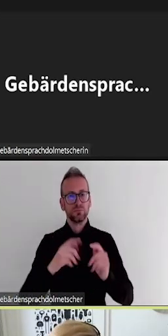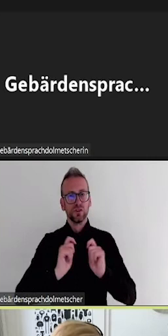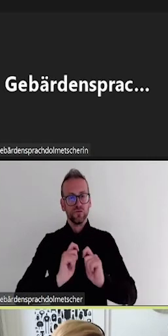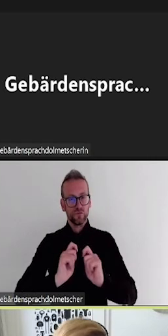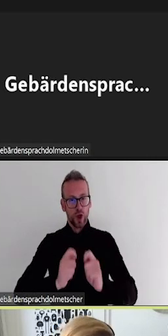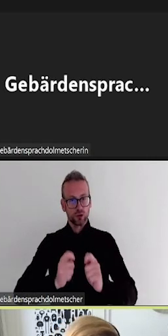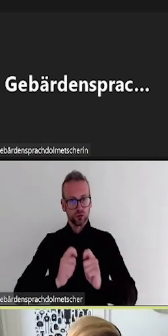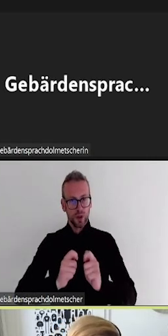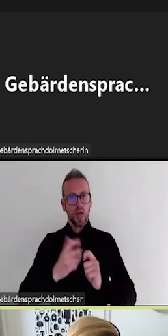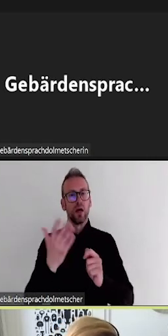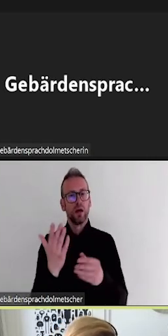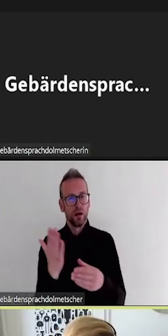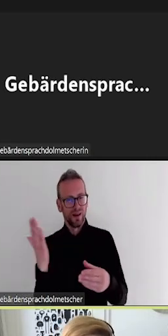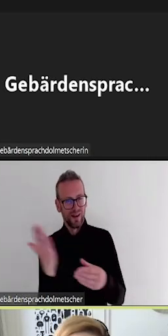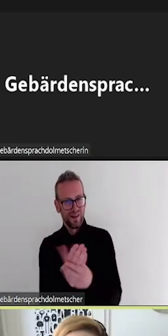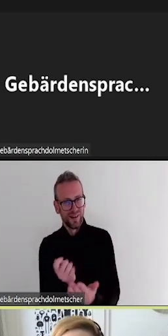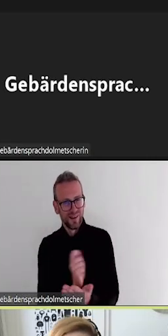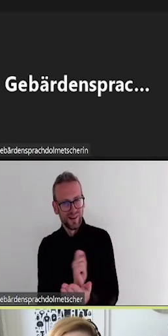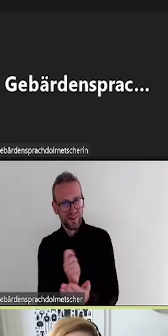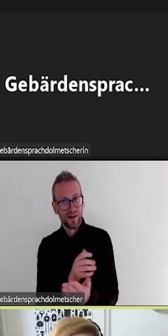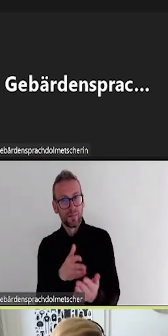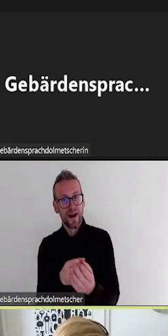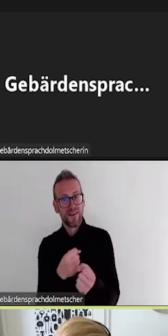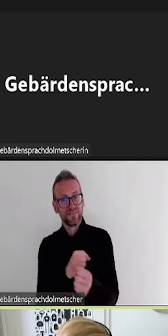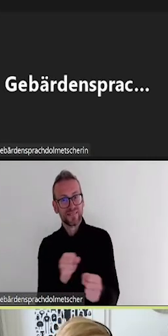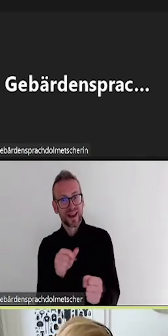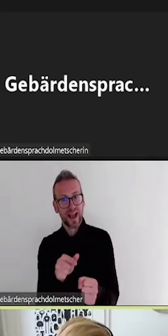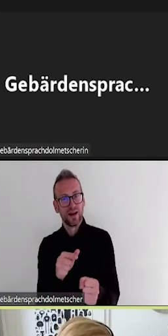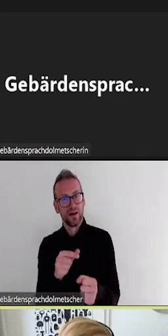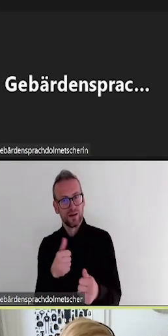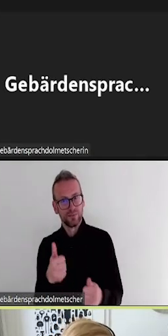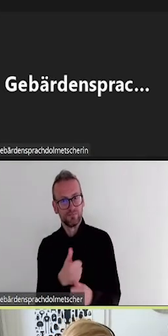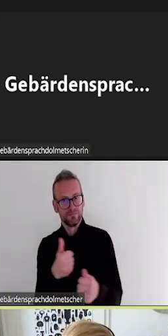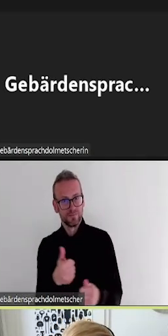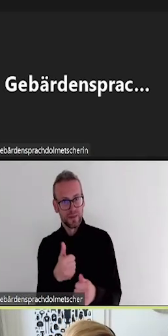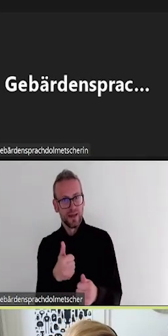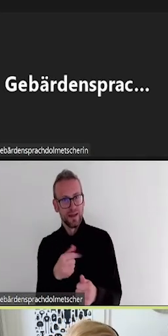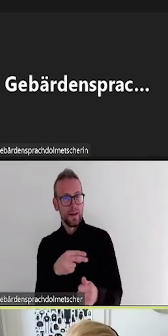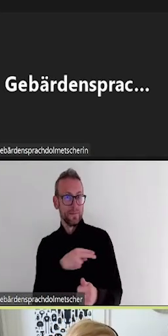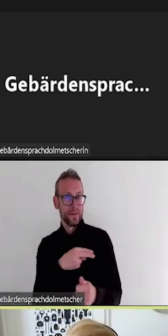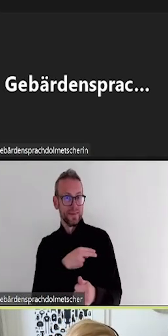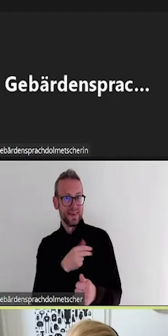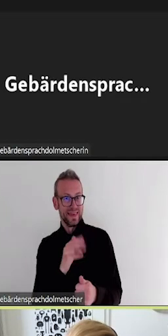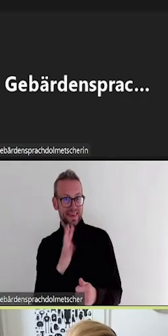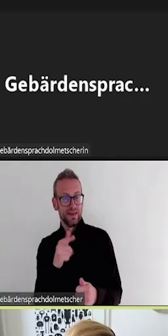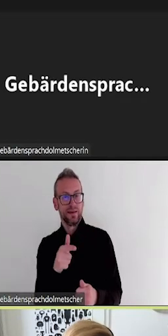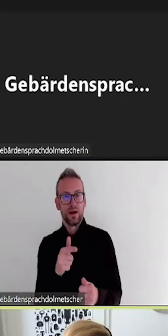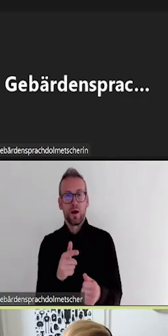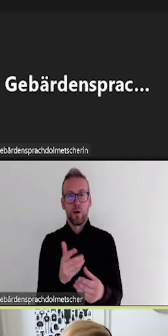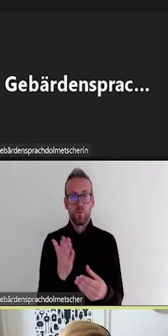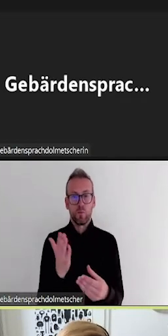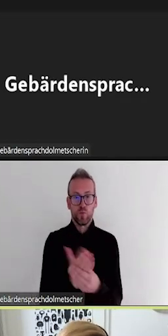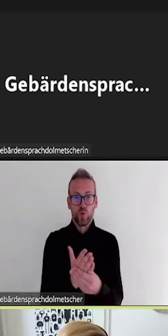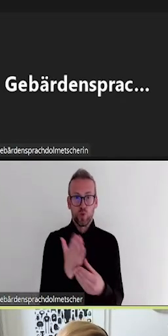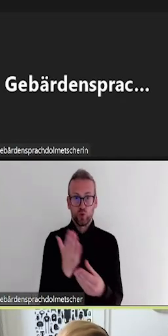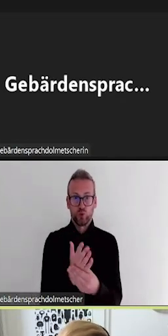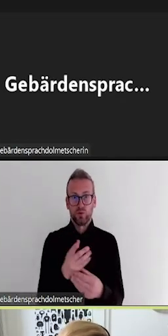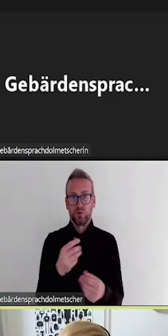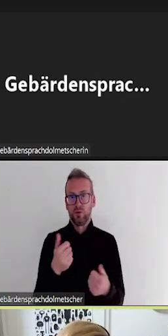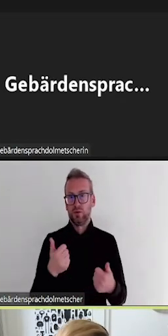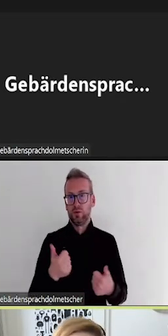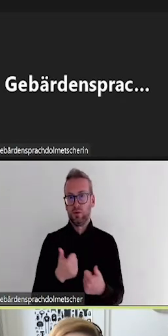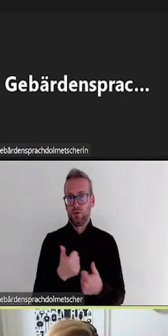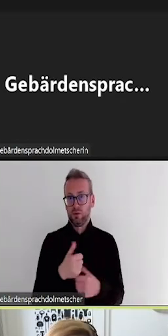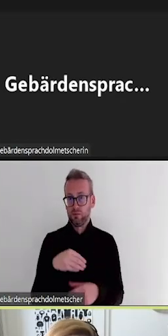sehr viel alten Gebäudebestand gibt und damit auch sehr viele bauliche Barrieren. Dazu kommt, dass die Uni Göttingen nicht einen